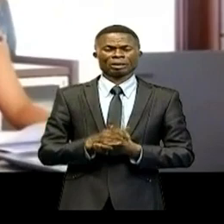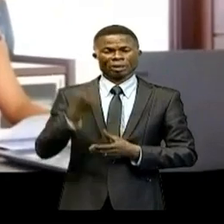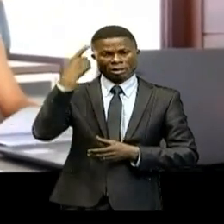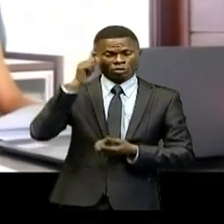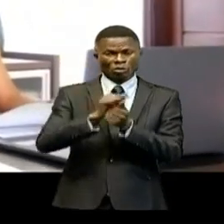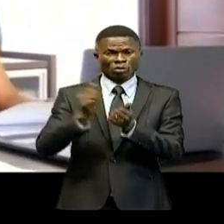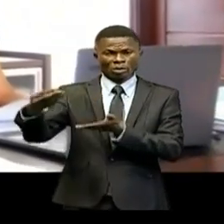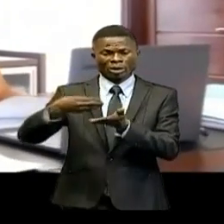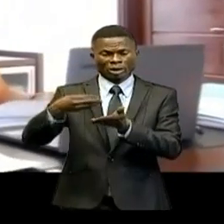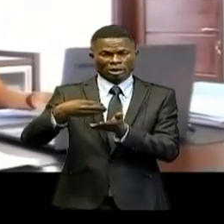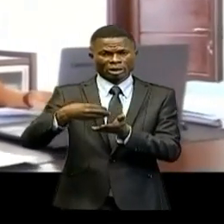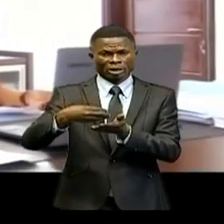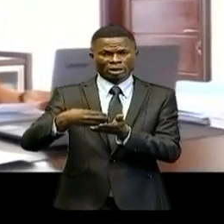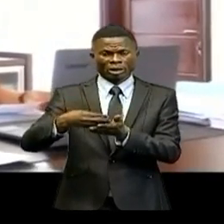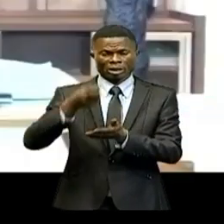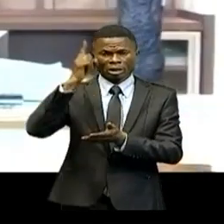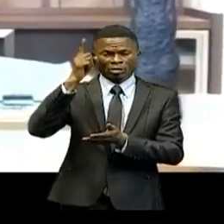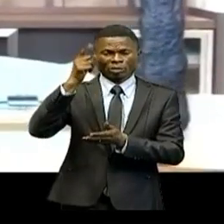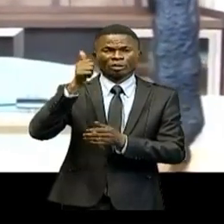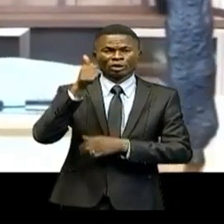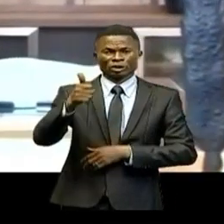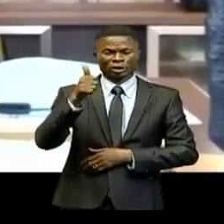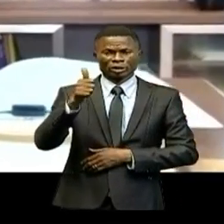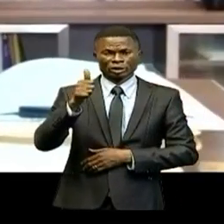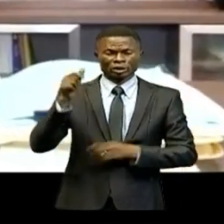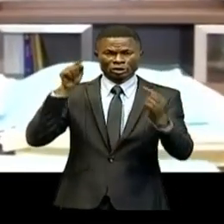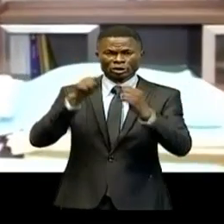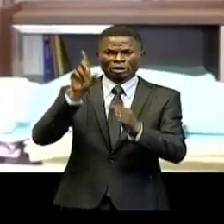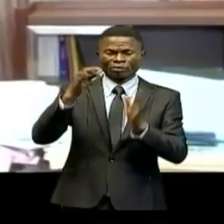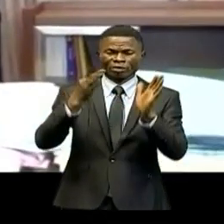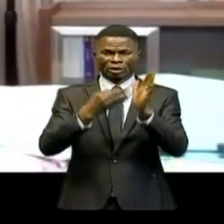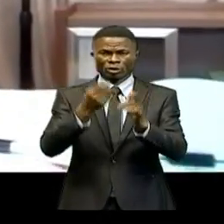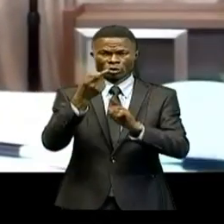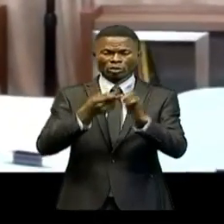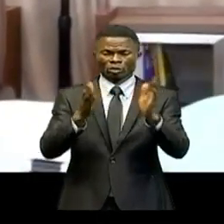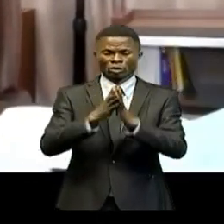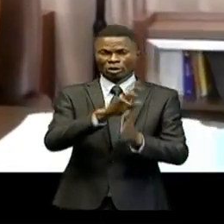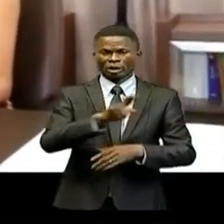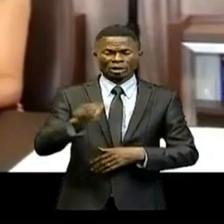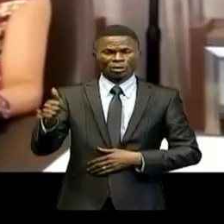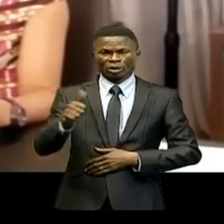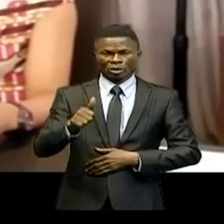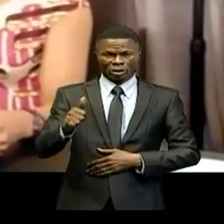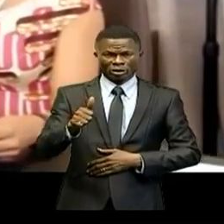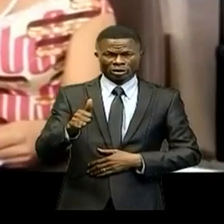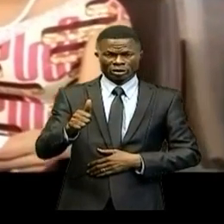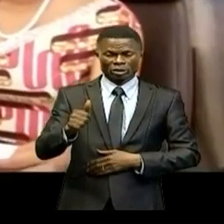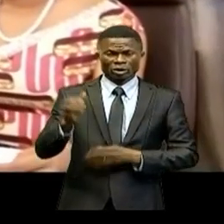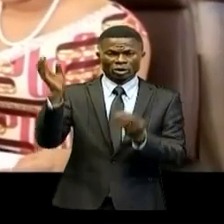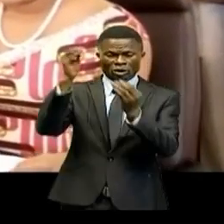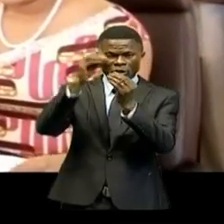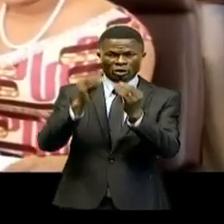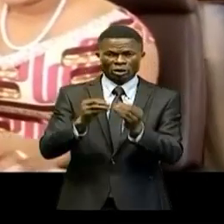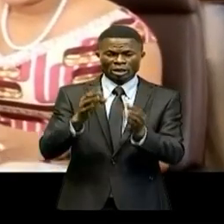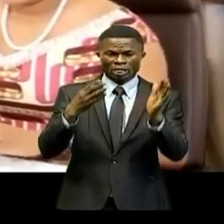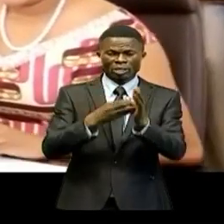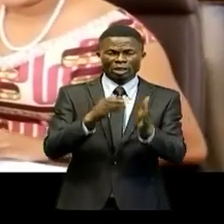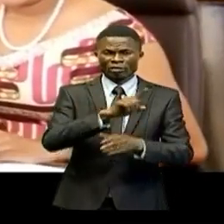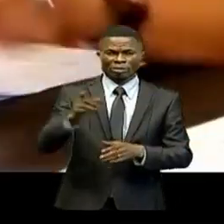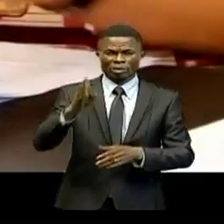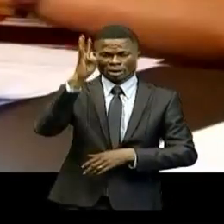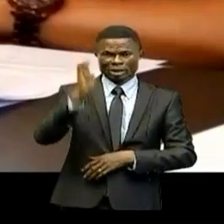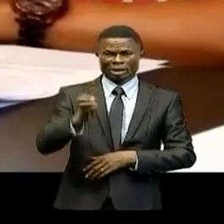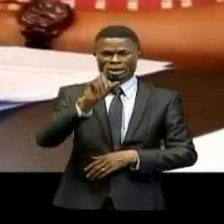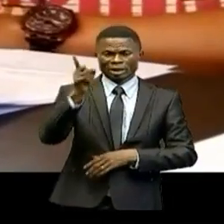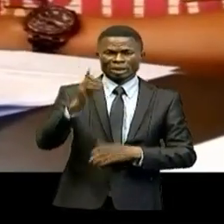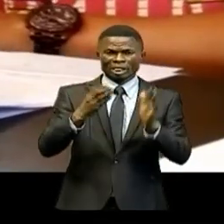recettes mobilisées du 1er janvier au 28 octobre 2021, un cumul de 9 439